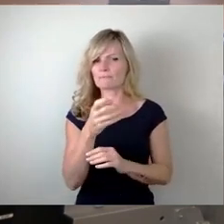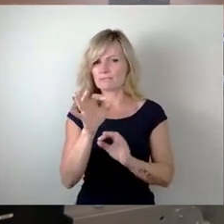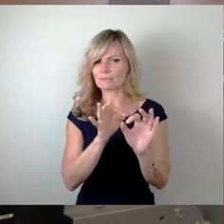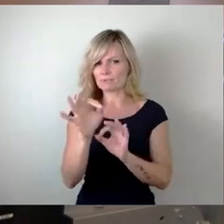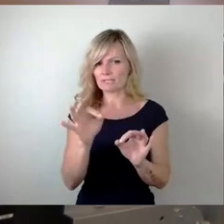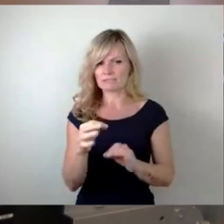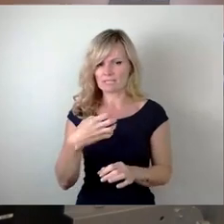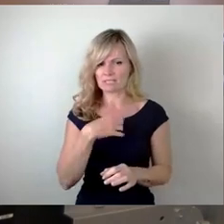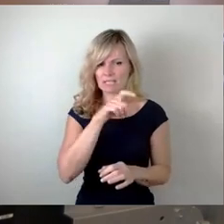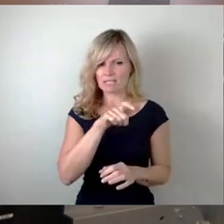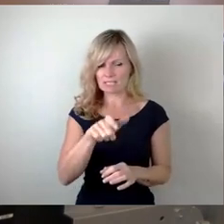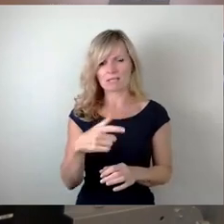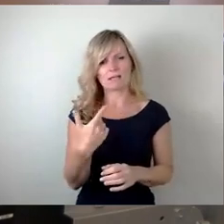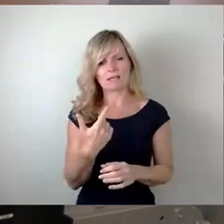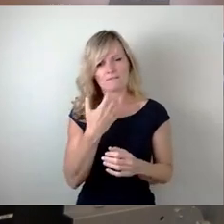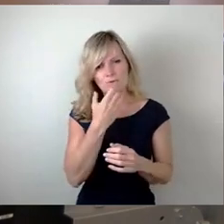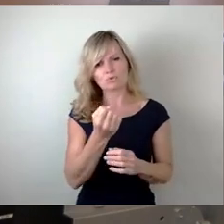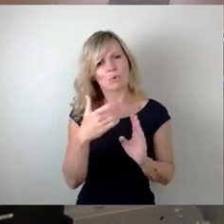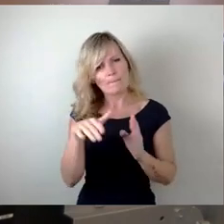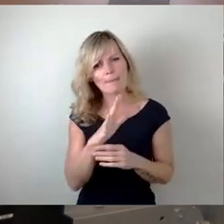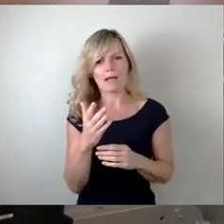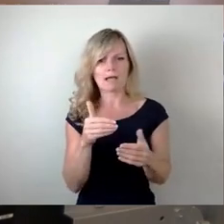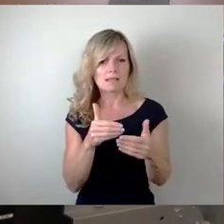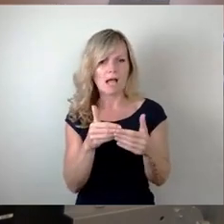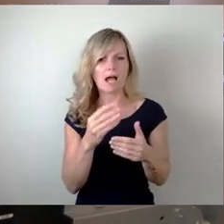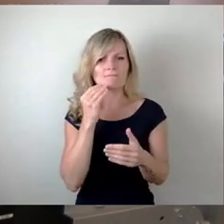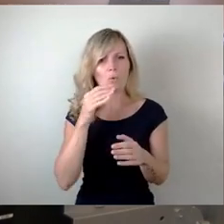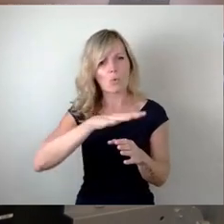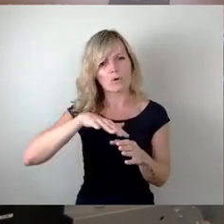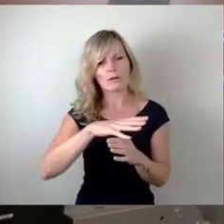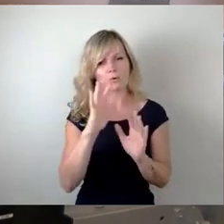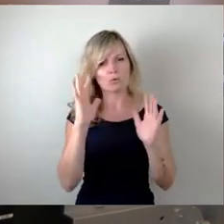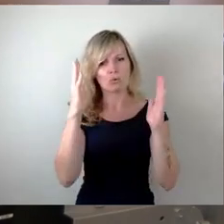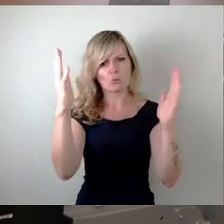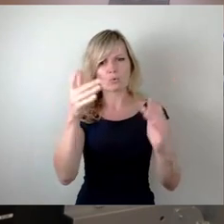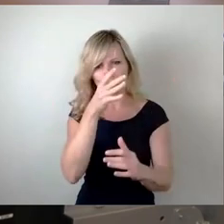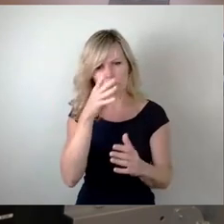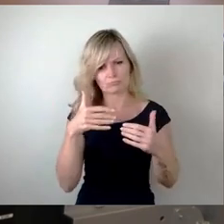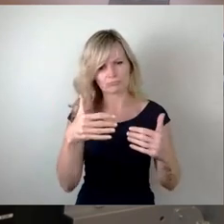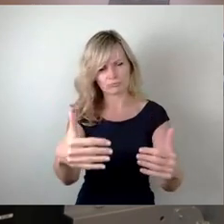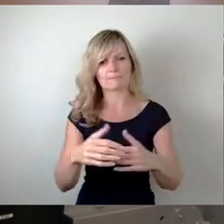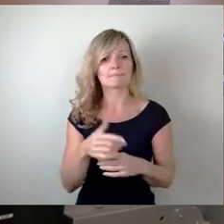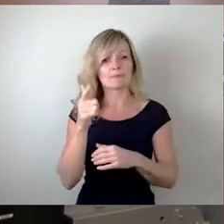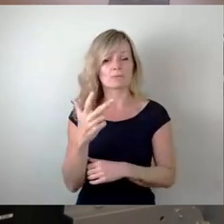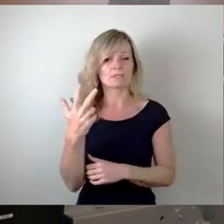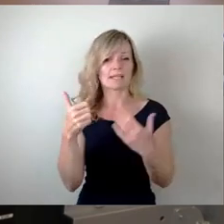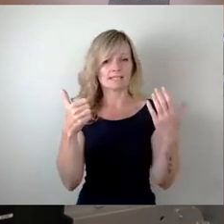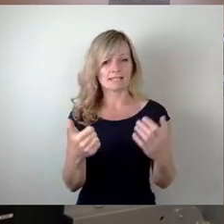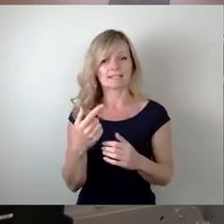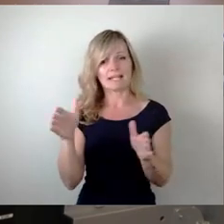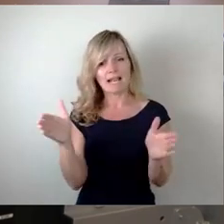noch mehr öffentliches Grün entwickelt. Dazu zählen auch die 369 Kleingartenanlagen, für denen sich